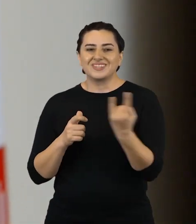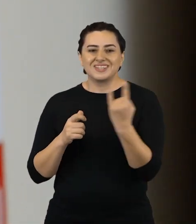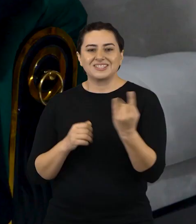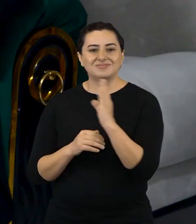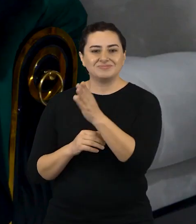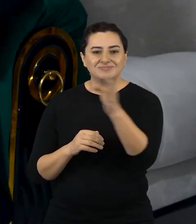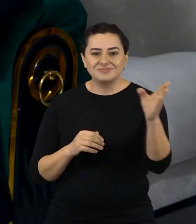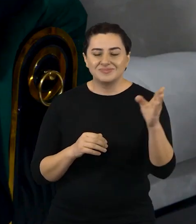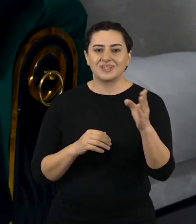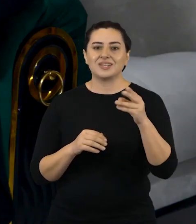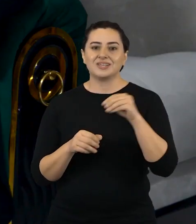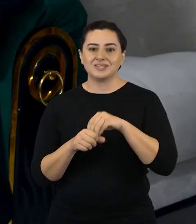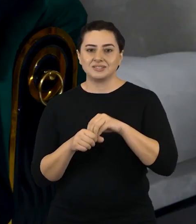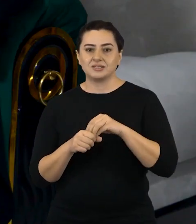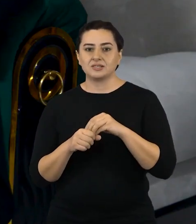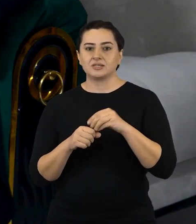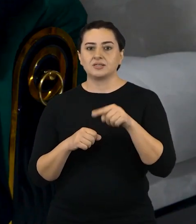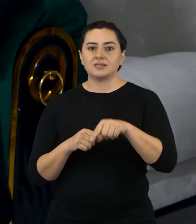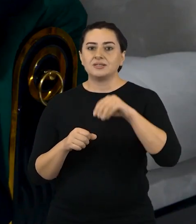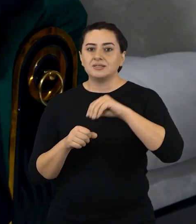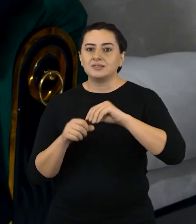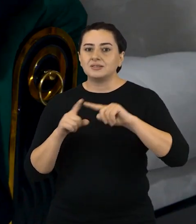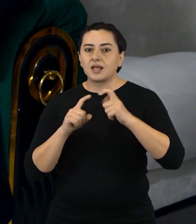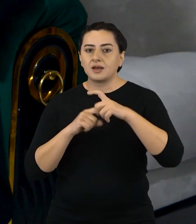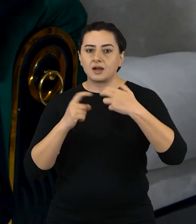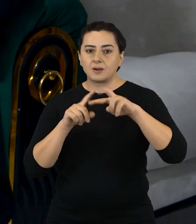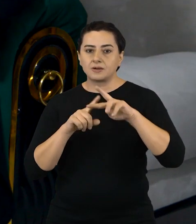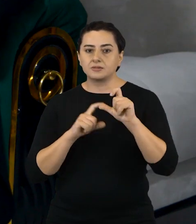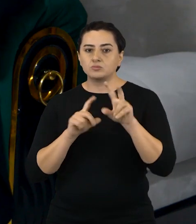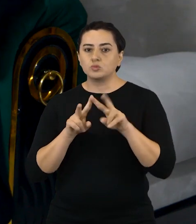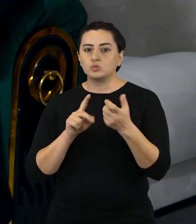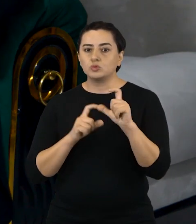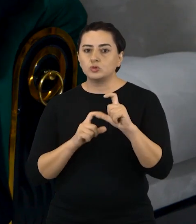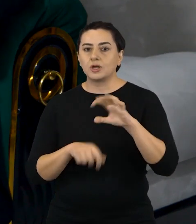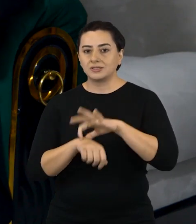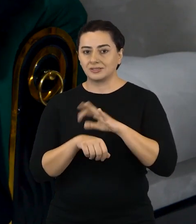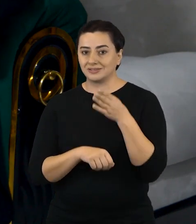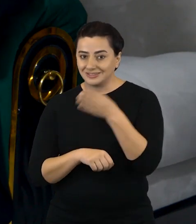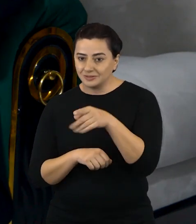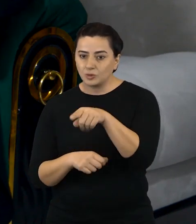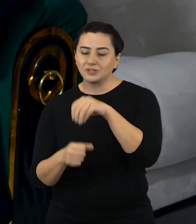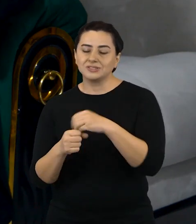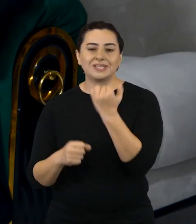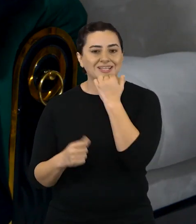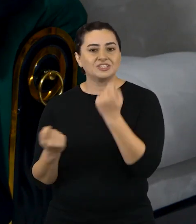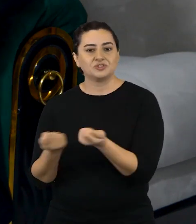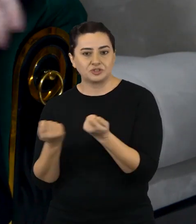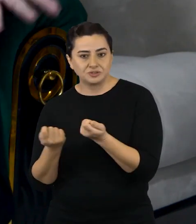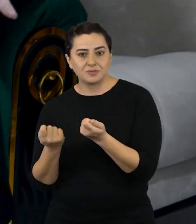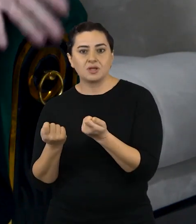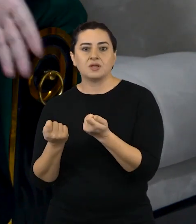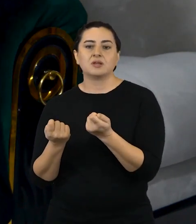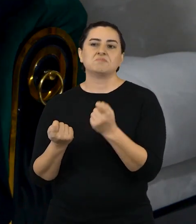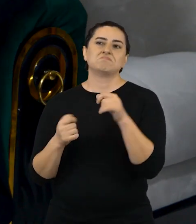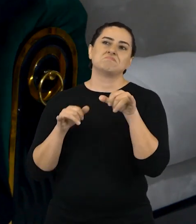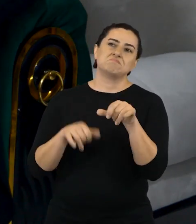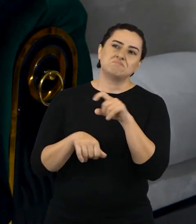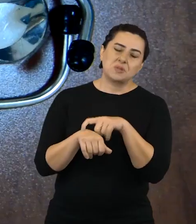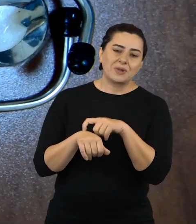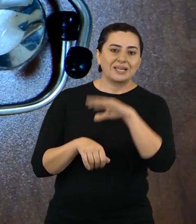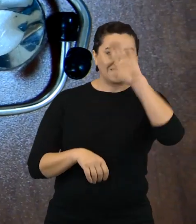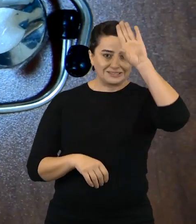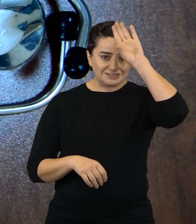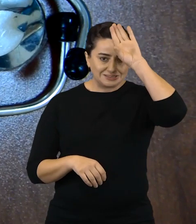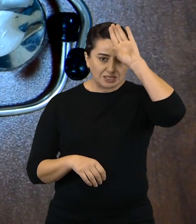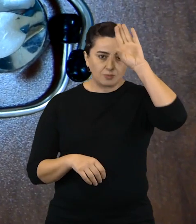جرابلوس اشتغلت فترة بمشافي باستنبول كان شغلي كطبيب ولكن بشكل غير نظامي